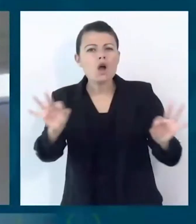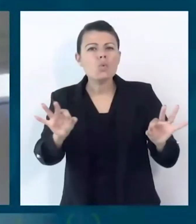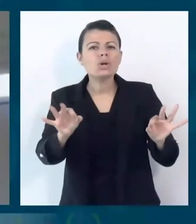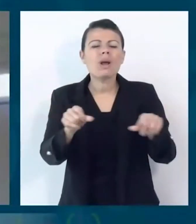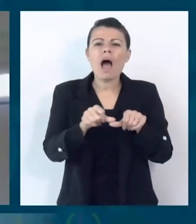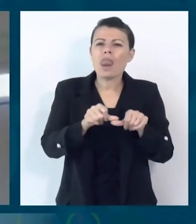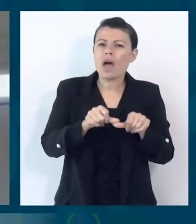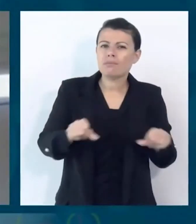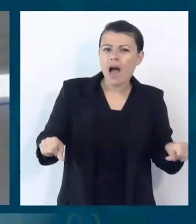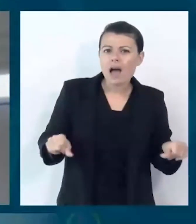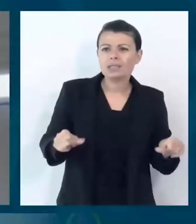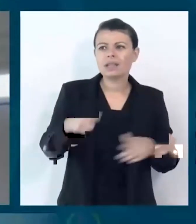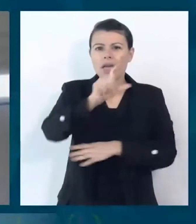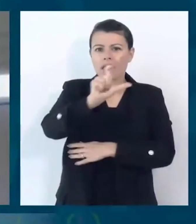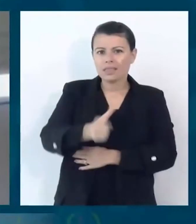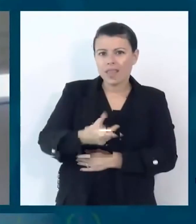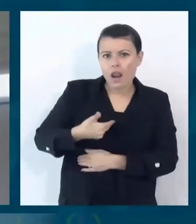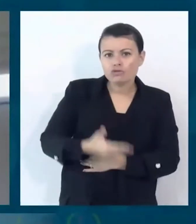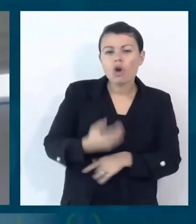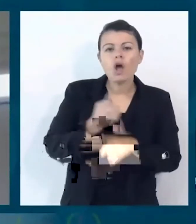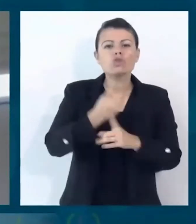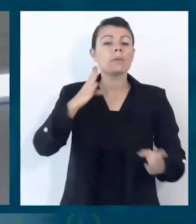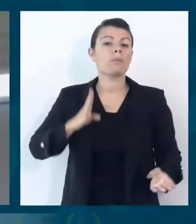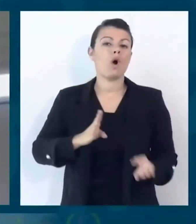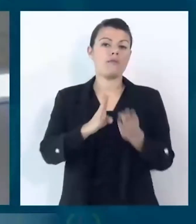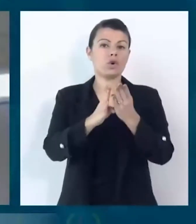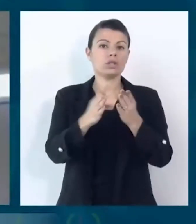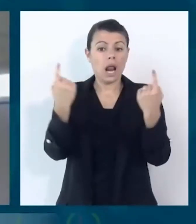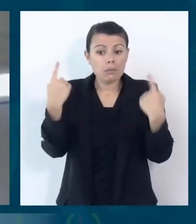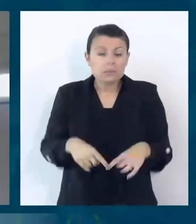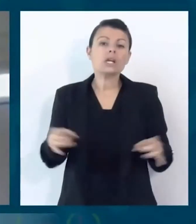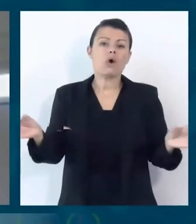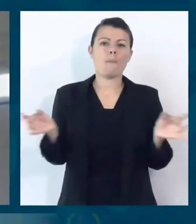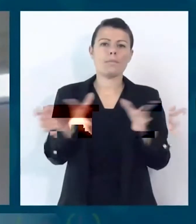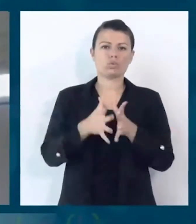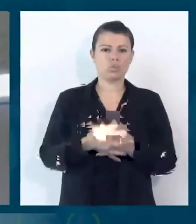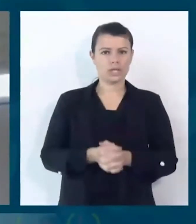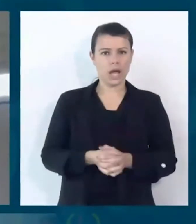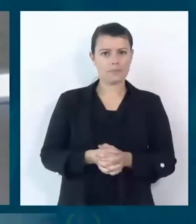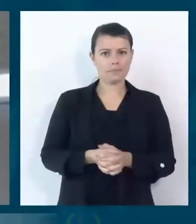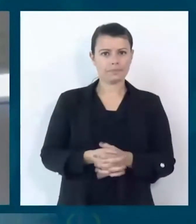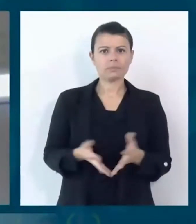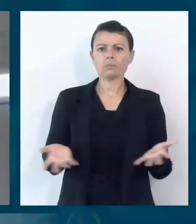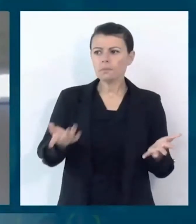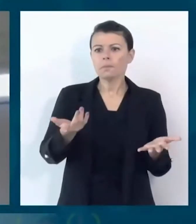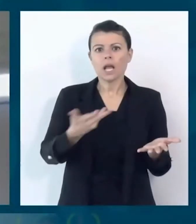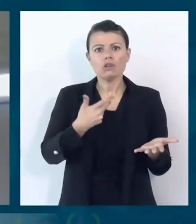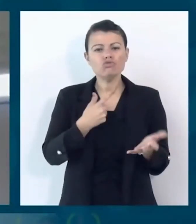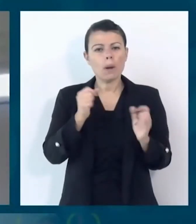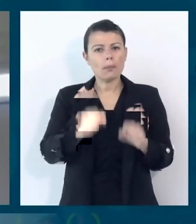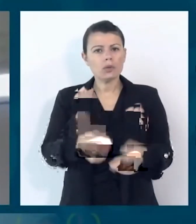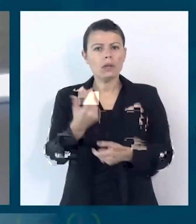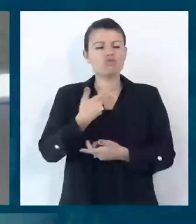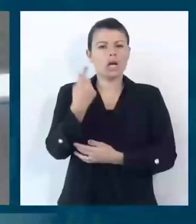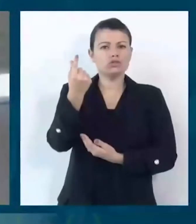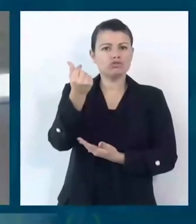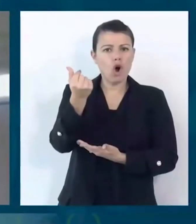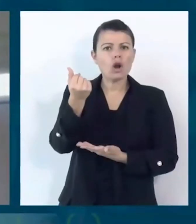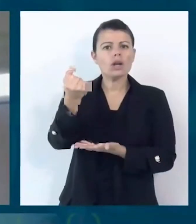che affliggono il paese e questa è un'opportunità e i soldi che possono